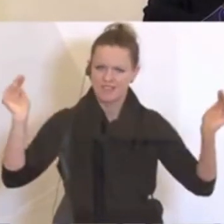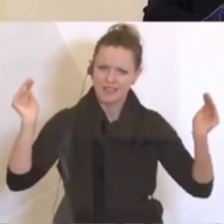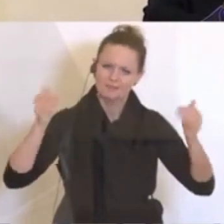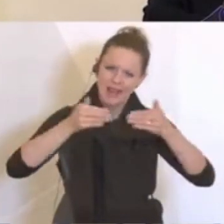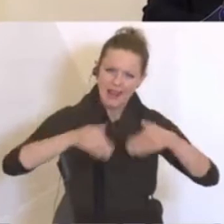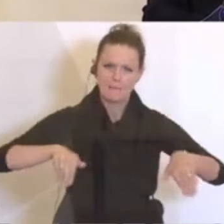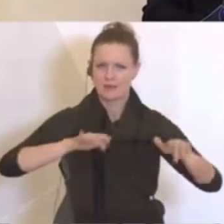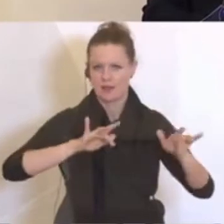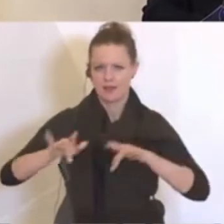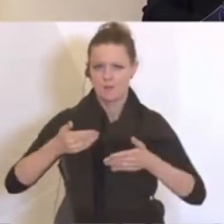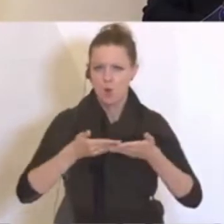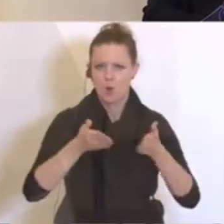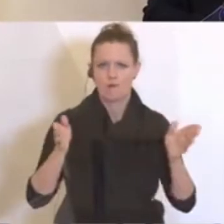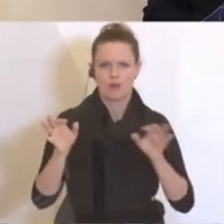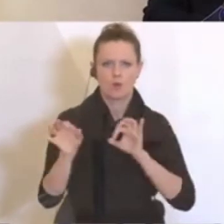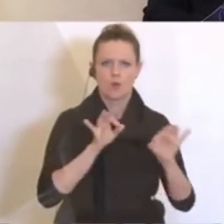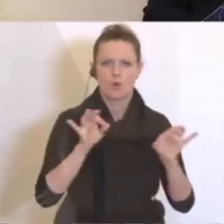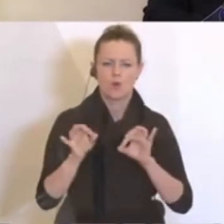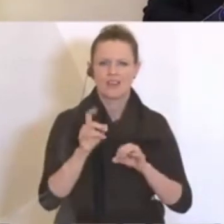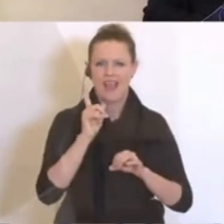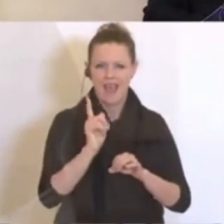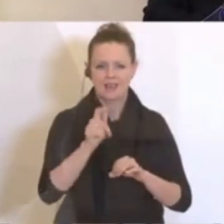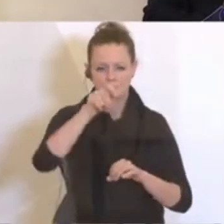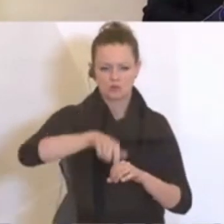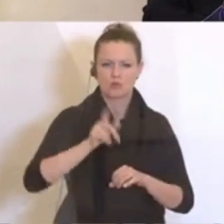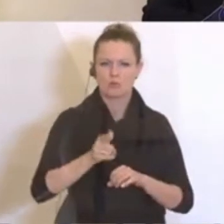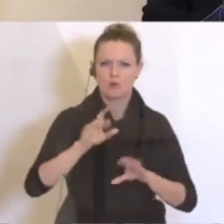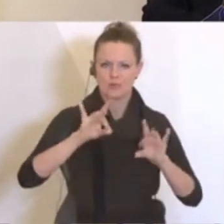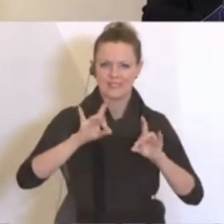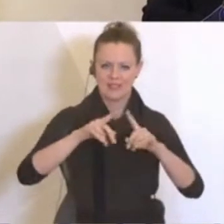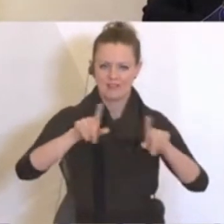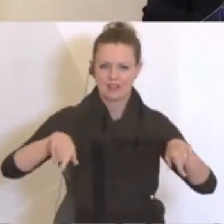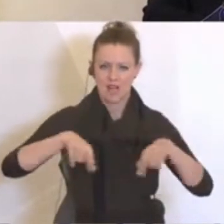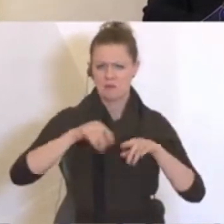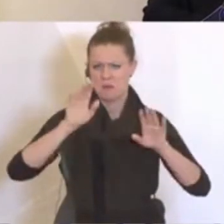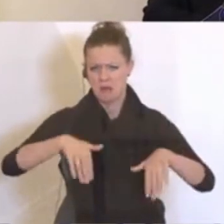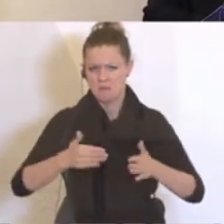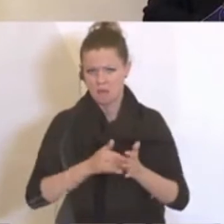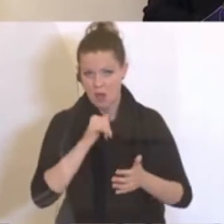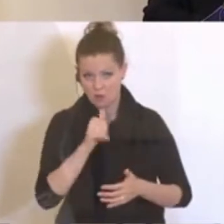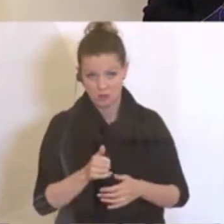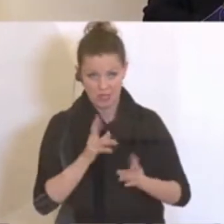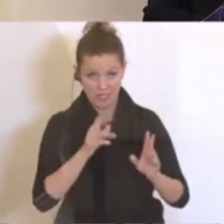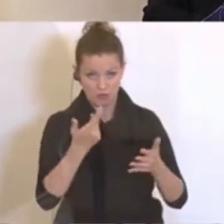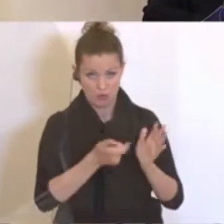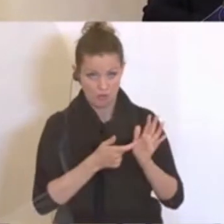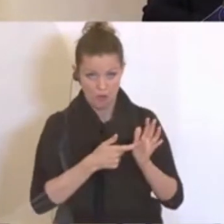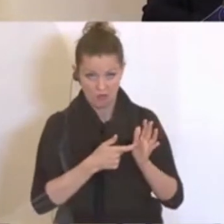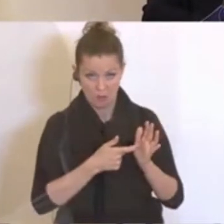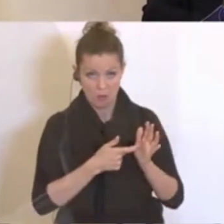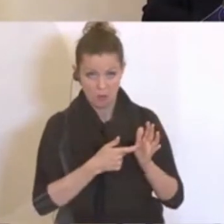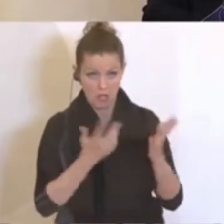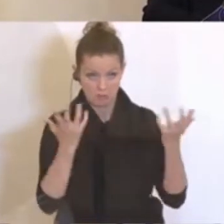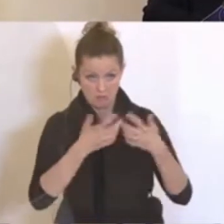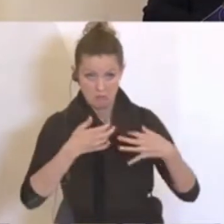auch die Ein-Person-Pro-10-Quadratmeter-Regel findet dann nicht mehr notwendig. Können Sie diesen Forderungen was abgewinnen?